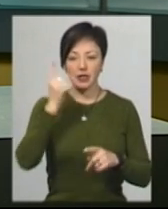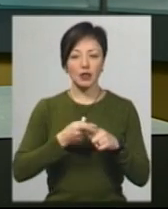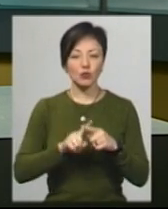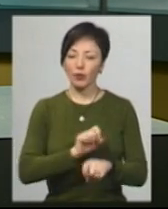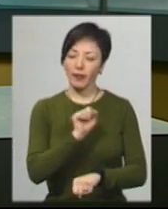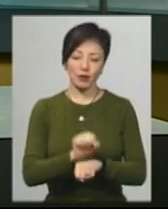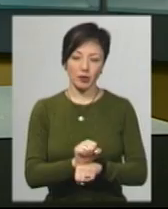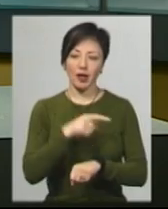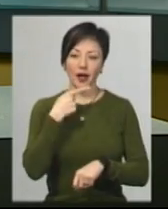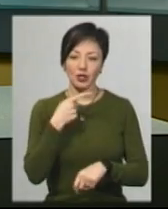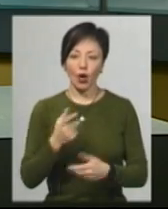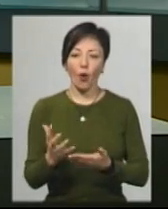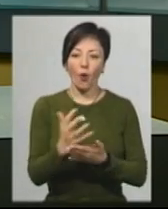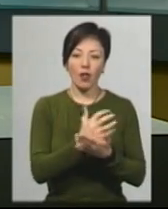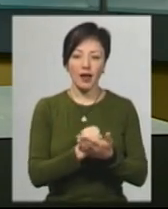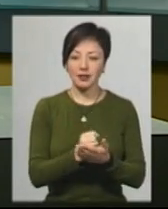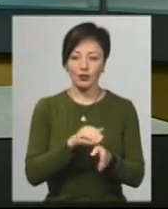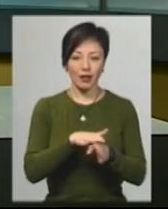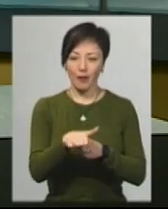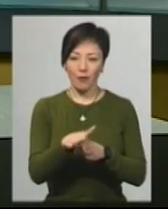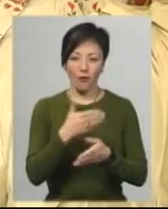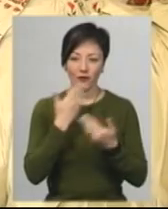не зупиняється, каже, її колекція ще не повна.